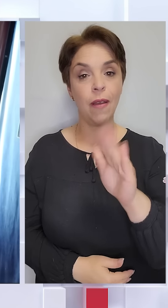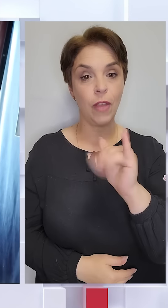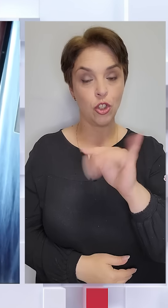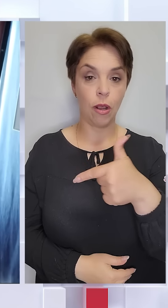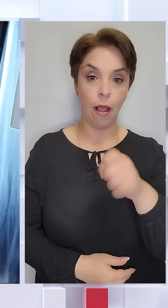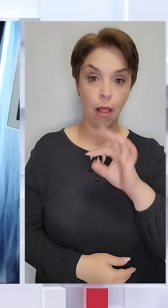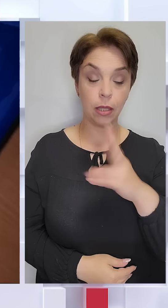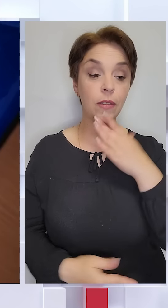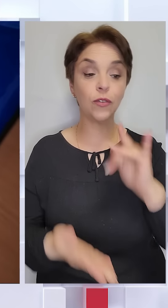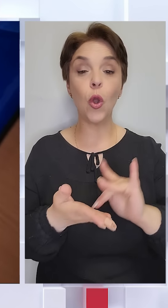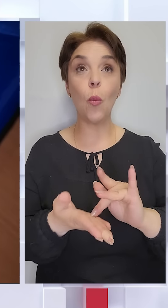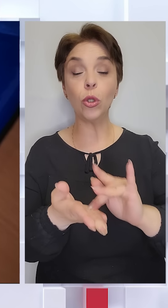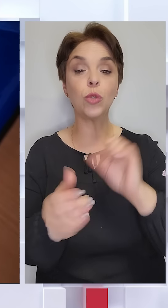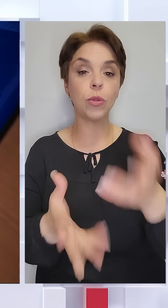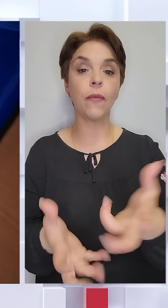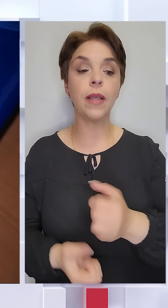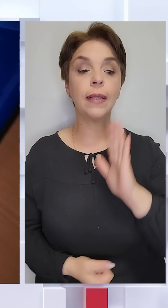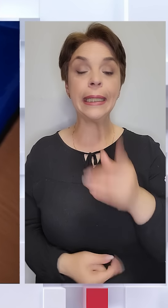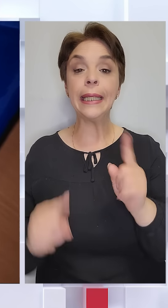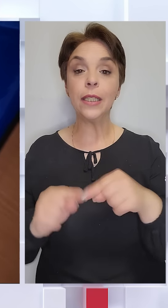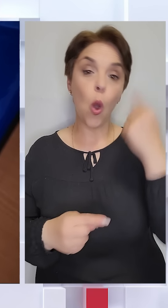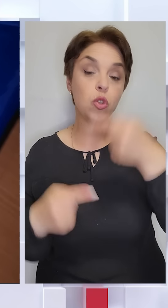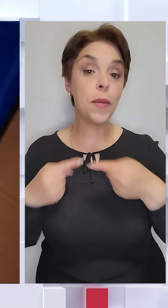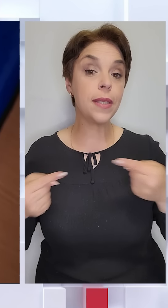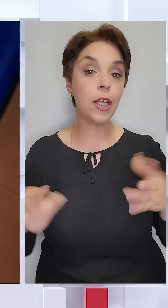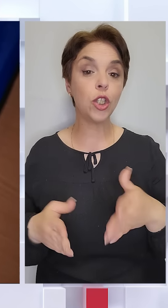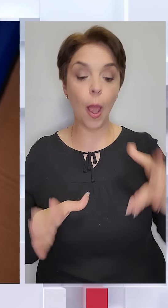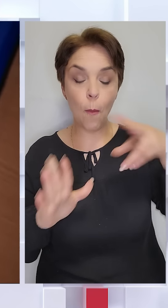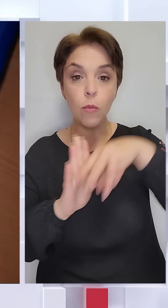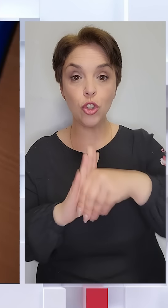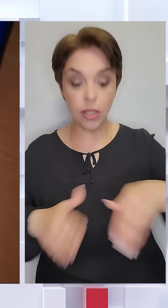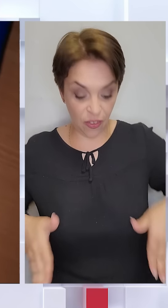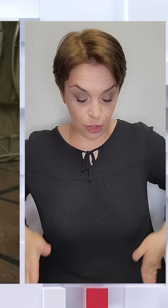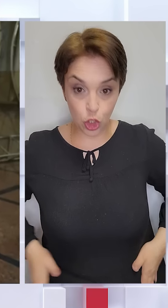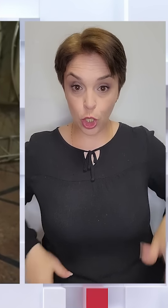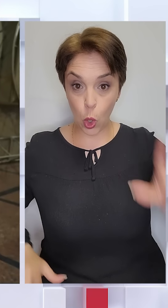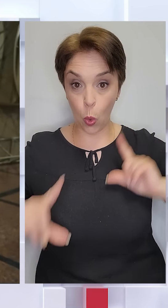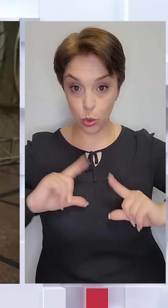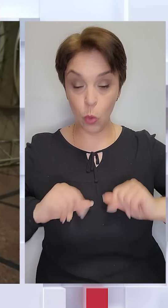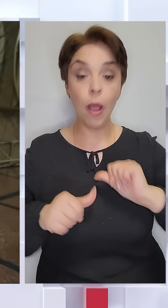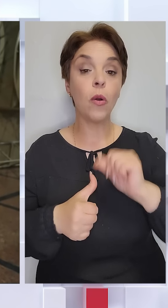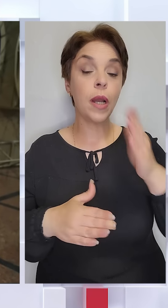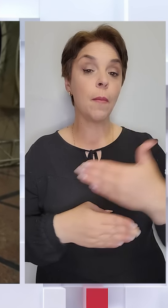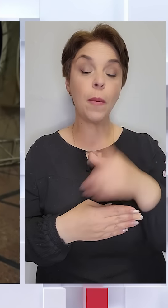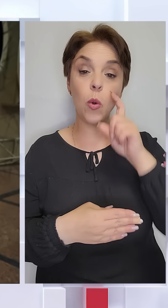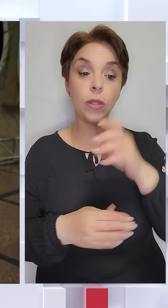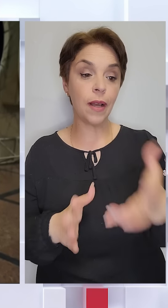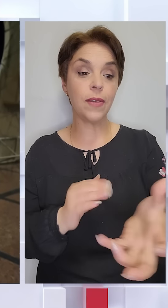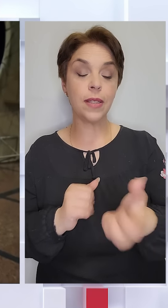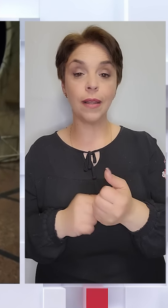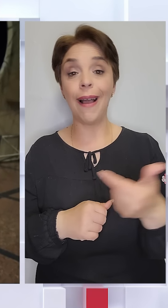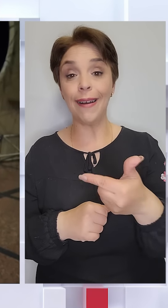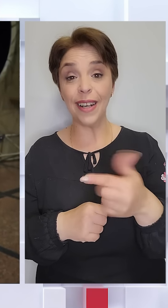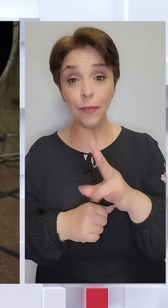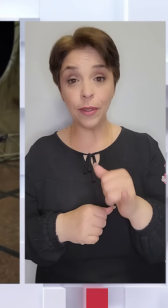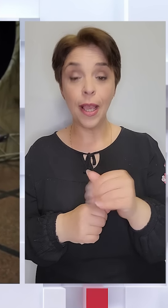У космічну подорож можна було взяти тільки ті особисті речі, які поміщалися до кишені костюма. Крім прапора, українка прихопила гривні,